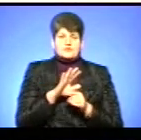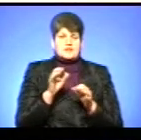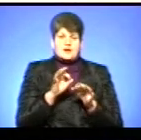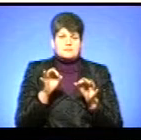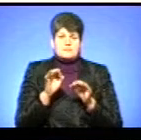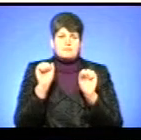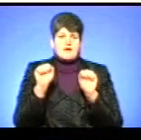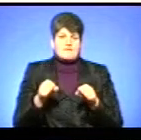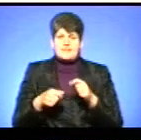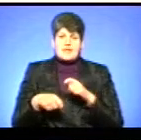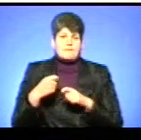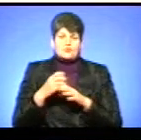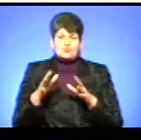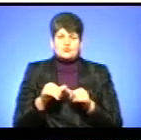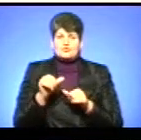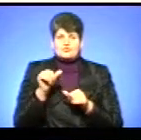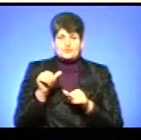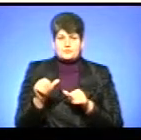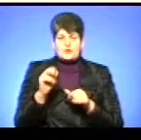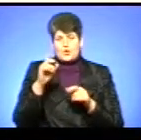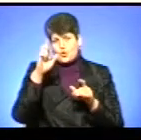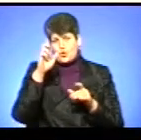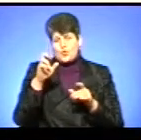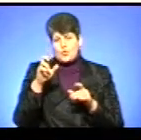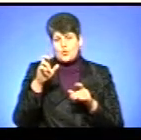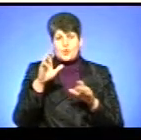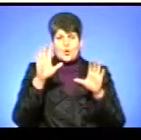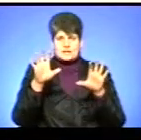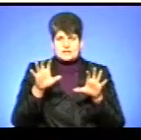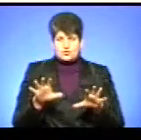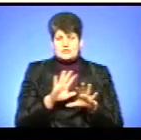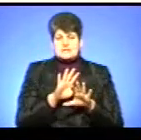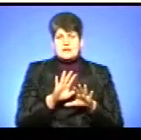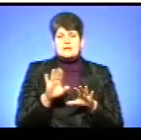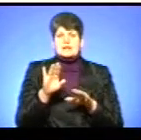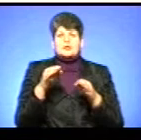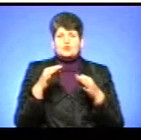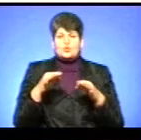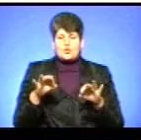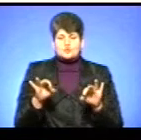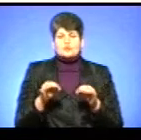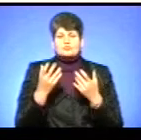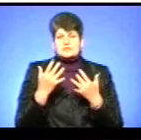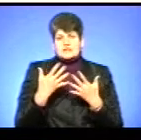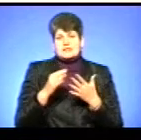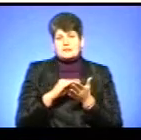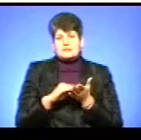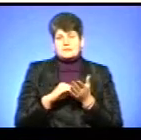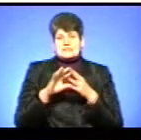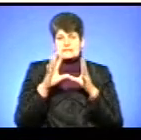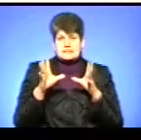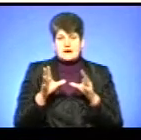порушені. Зокрема, конституційні права на доступ до шкільної освіти не порушені також, оскільки конституція встановлює